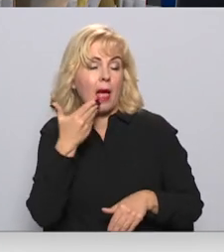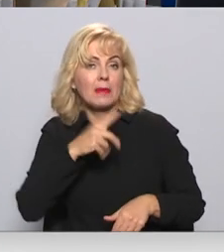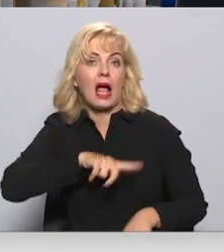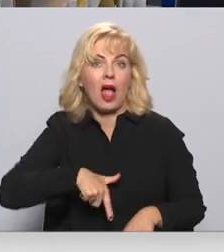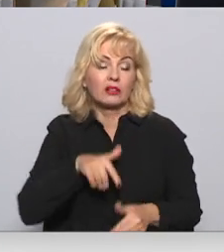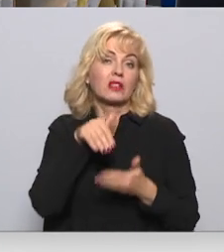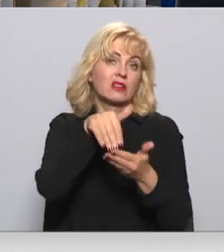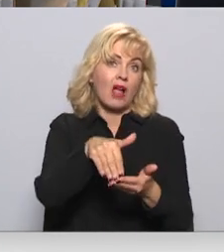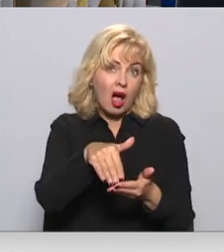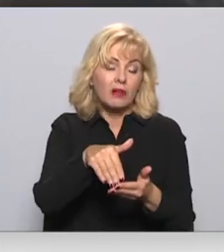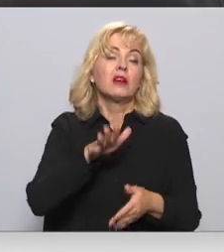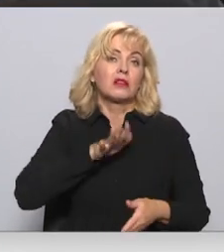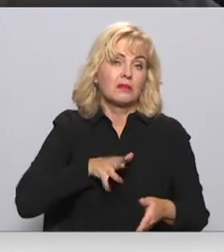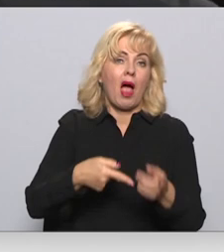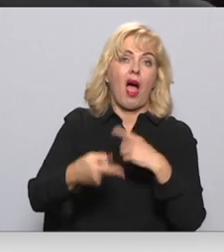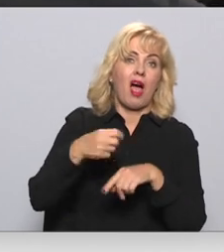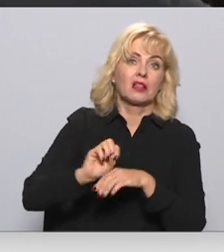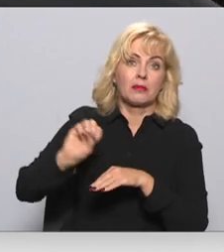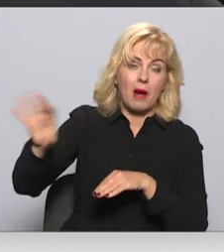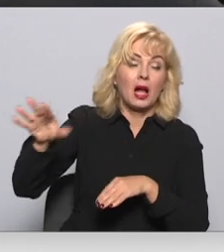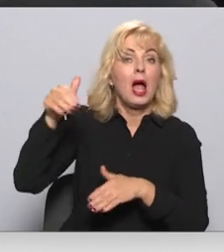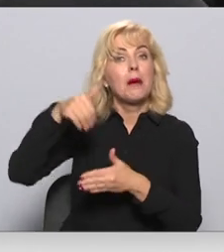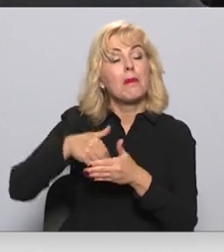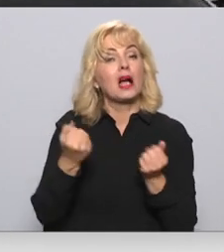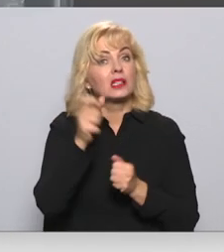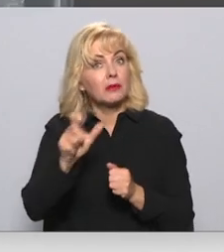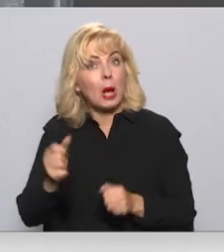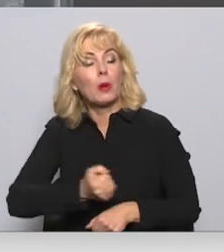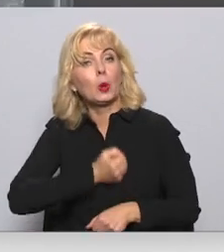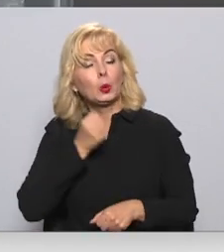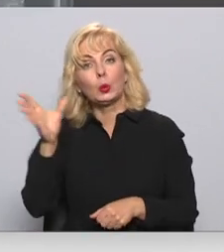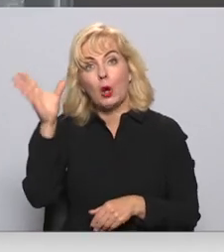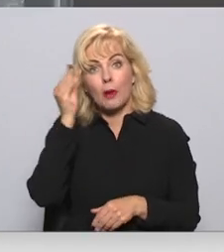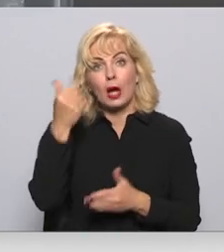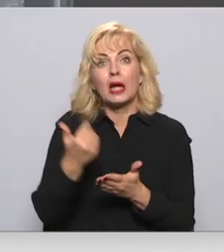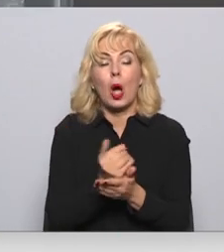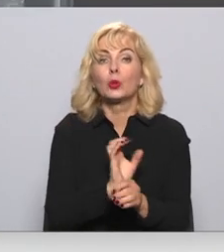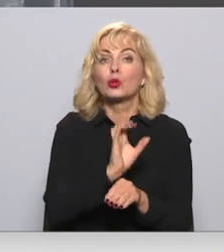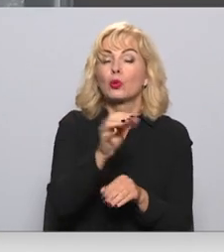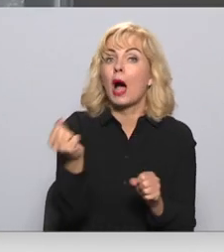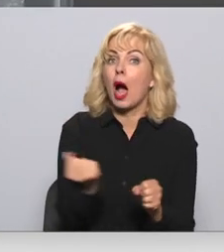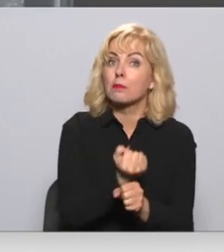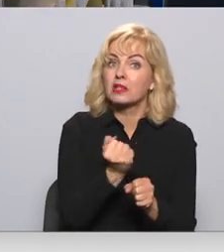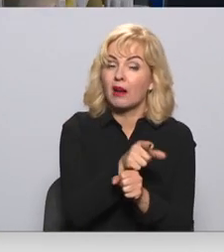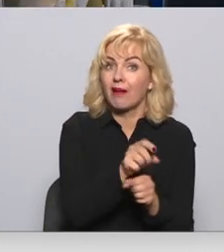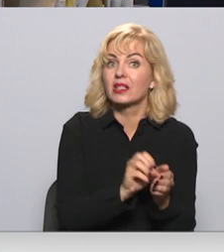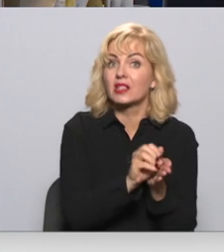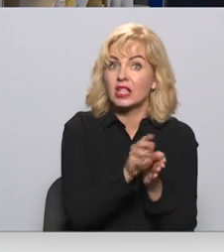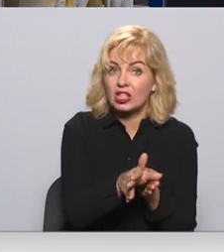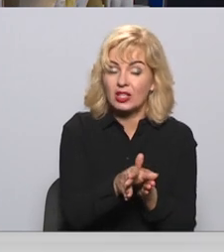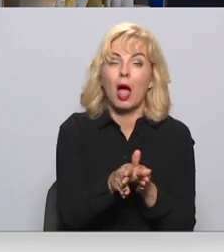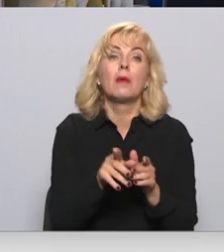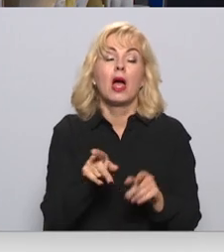mēs sūtam atpakaļ. Pasta darbinieki gan saka, grūtāk bijis apgūt jauno sūtījumu apstrādes sistēmu. Nu,